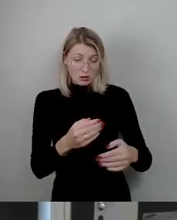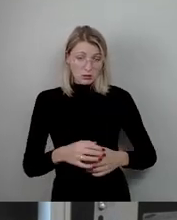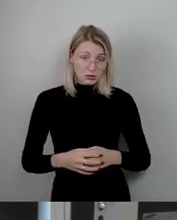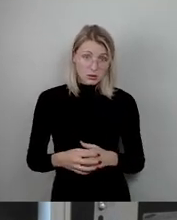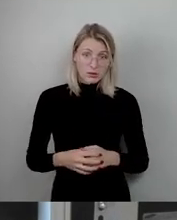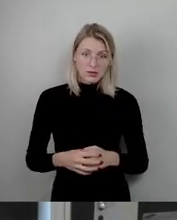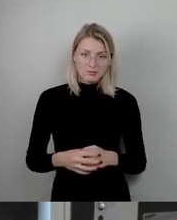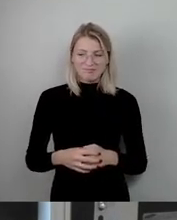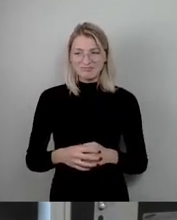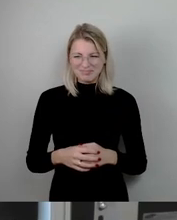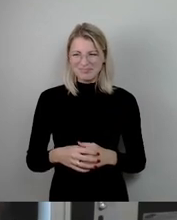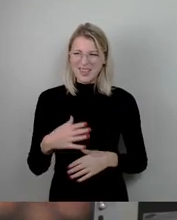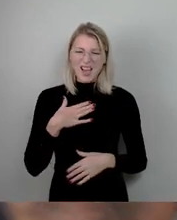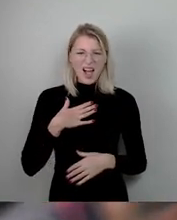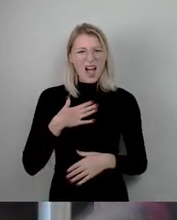Aua.